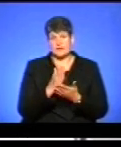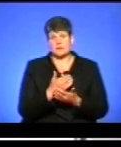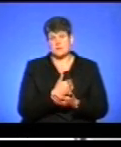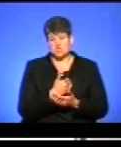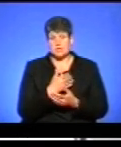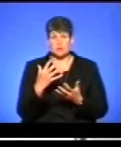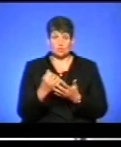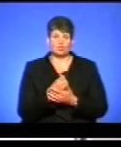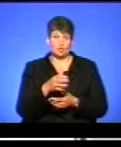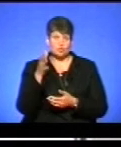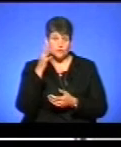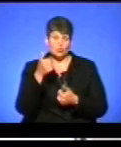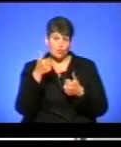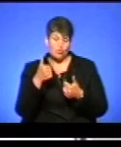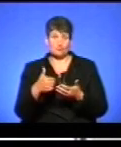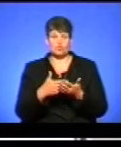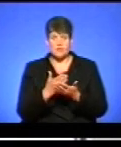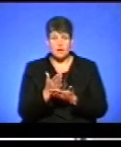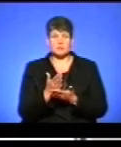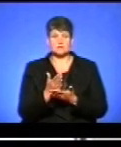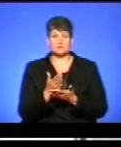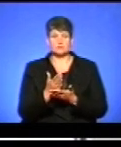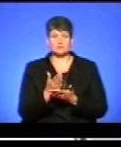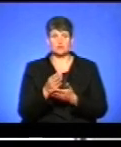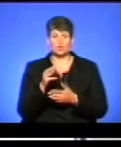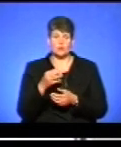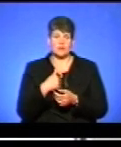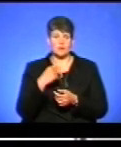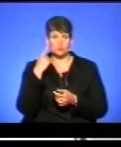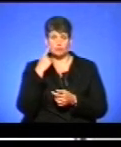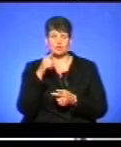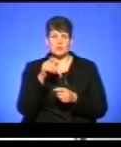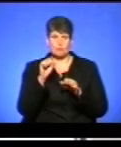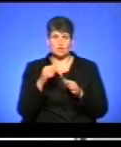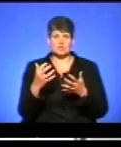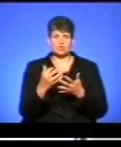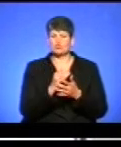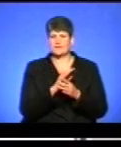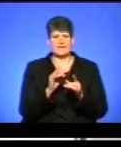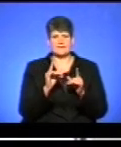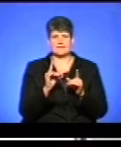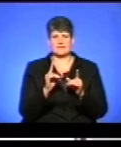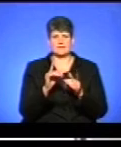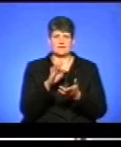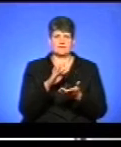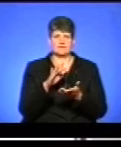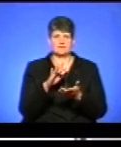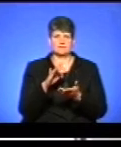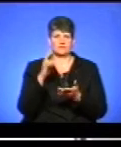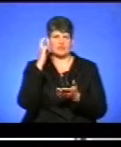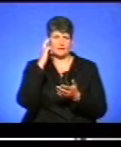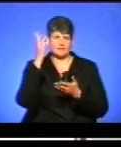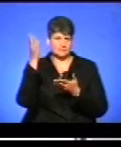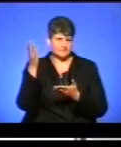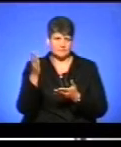здобути освіту, хорошу, якісну, то я думаю, що її можна здобути не тільки в столичних вузах. Наш